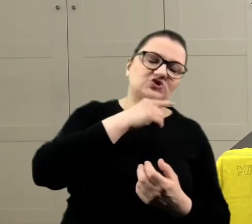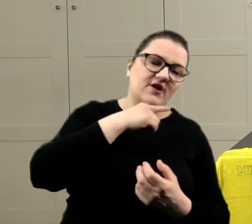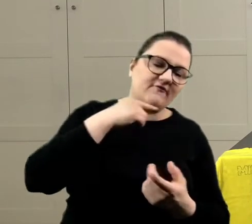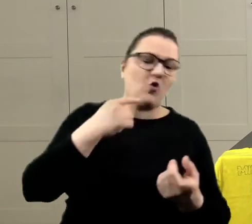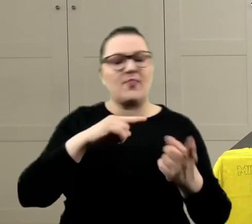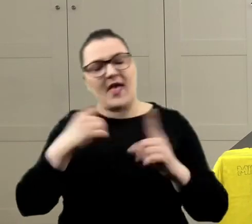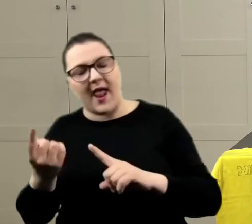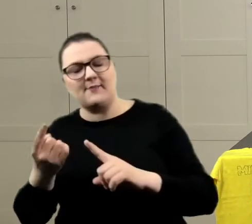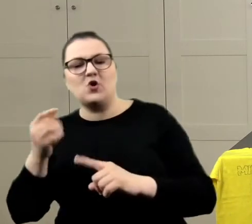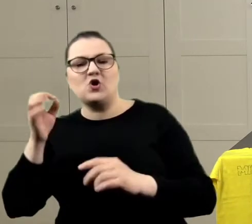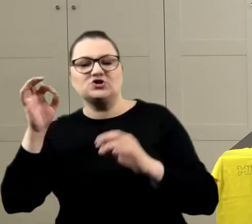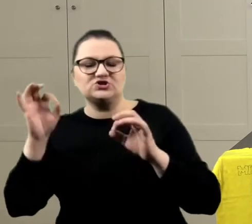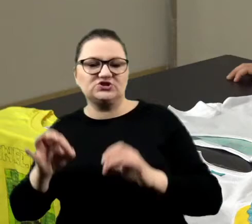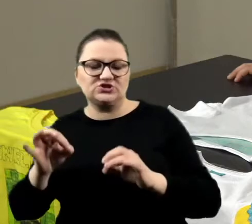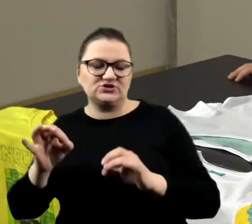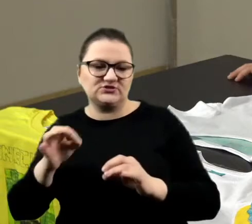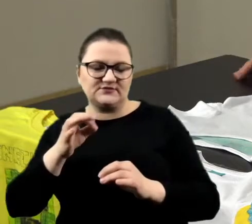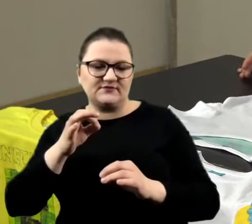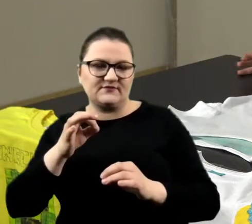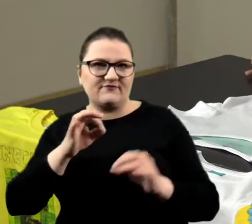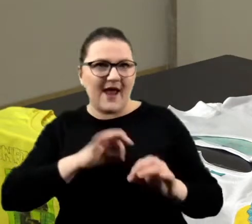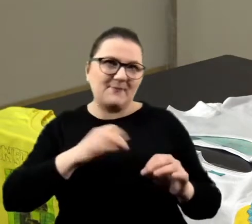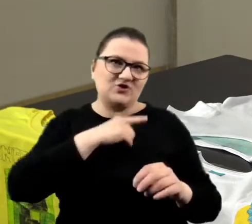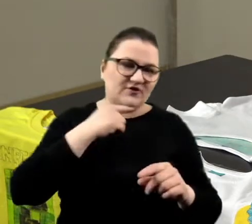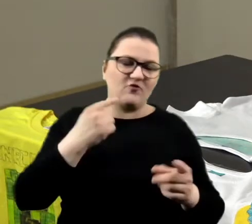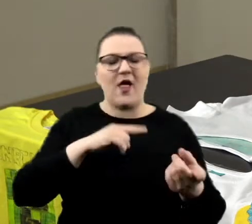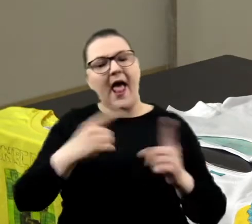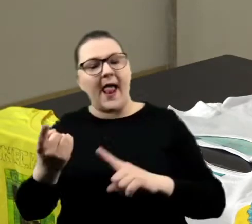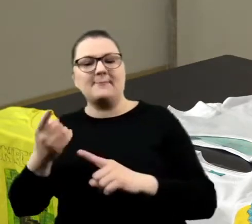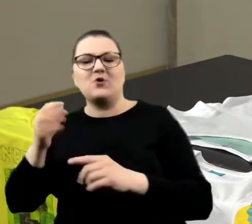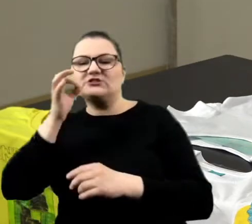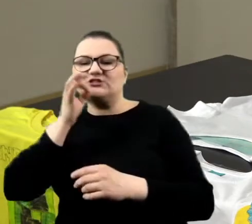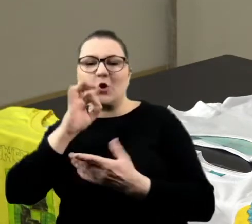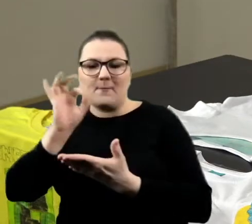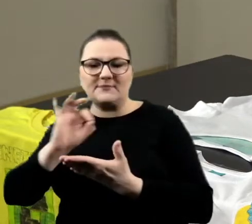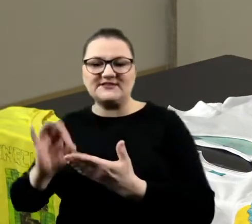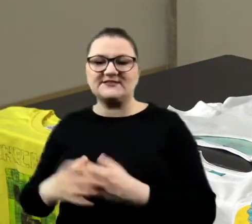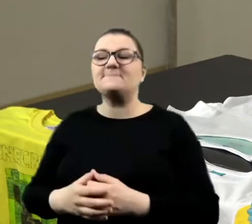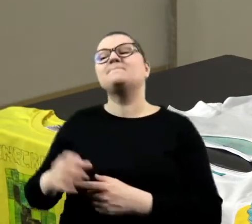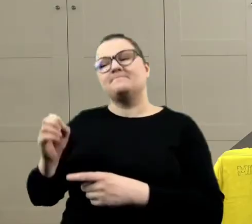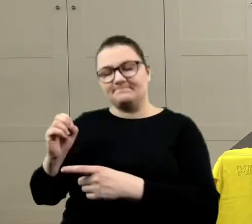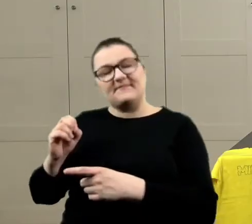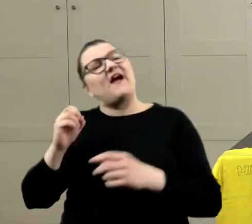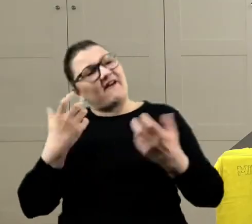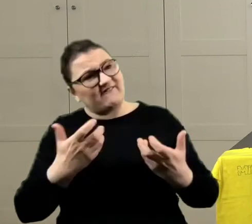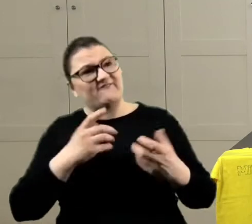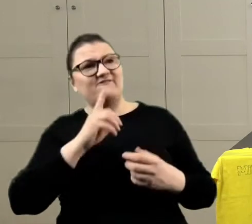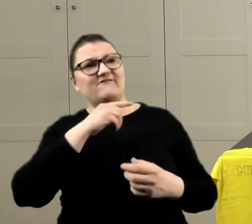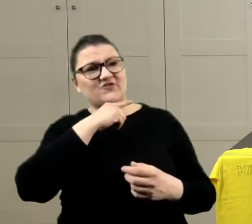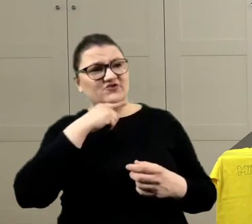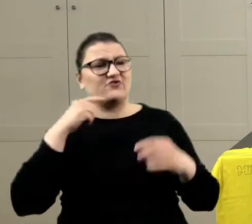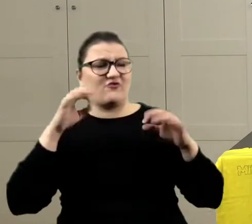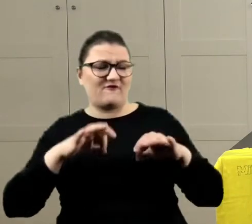farbą? Farbą czerwonym. Mhm. Tylko pamiętaj, Helenko, że jeśli zrobimy kontur